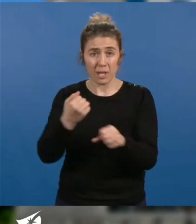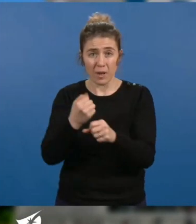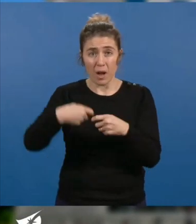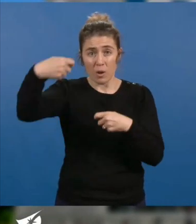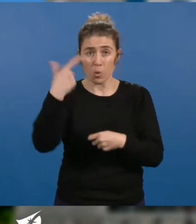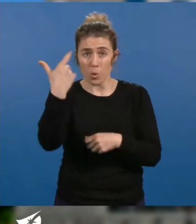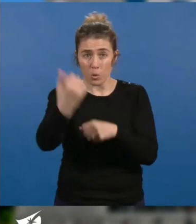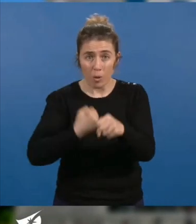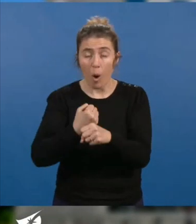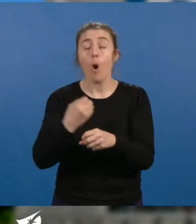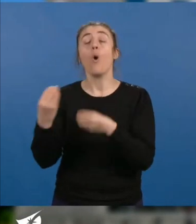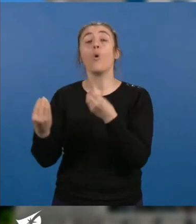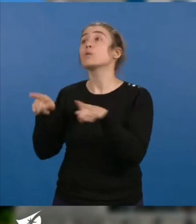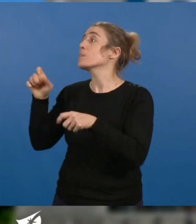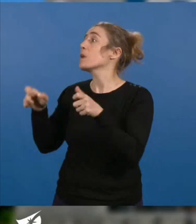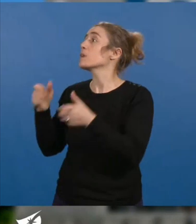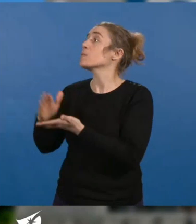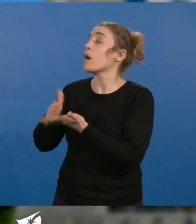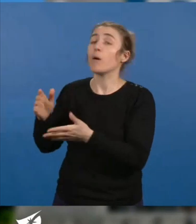de professions, les maçons, les carreleurs.